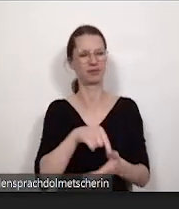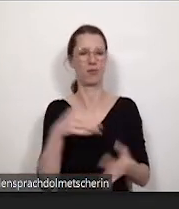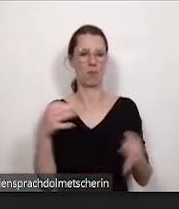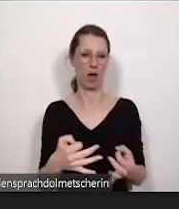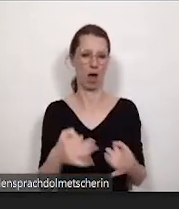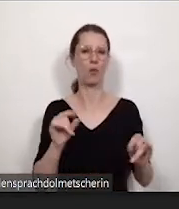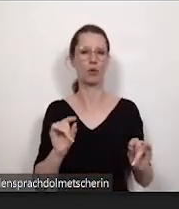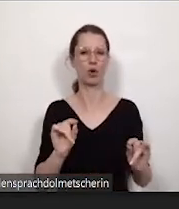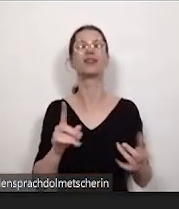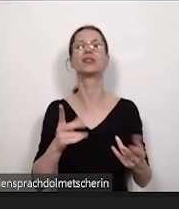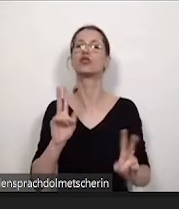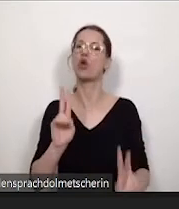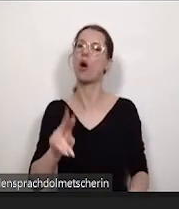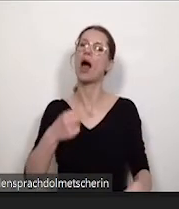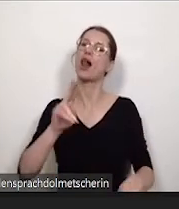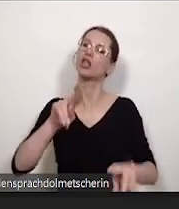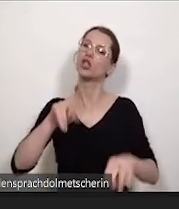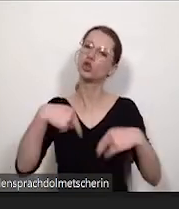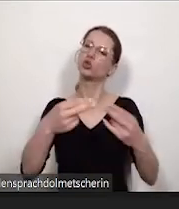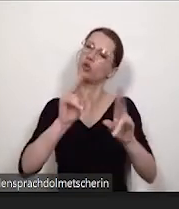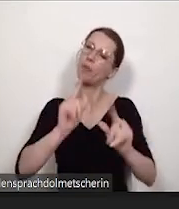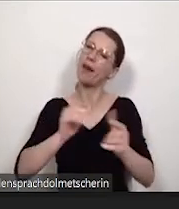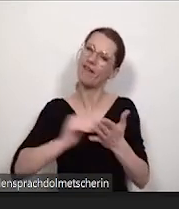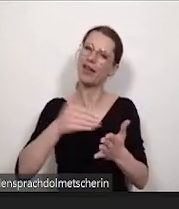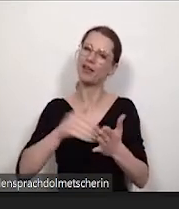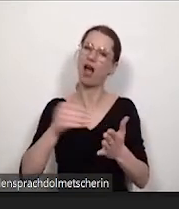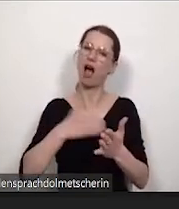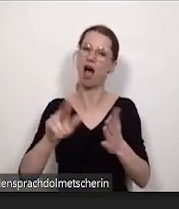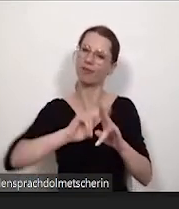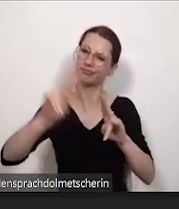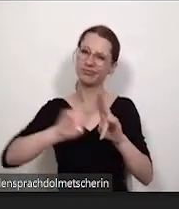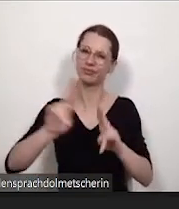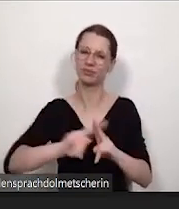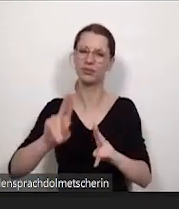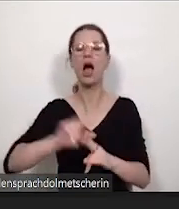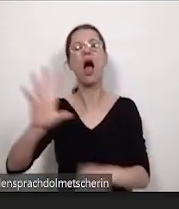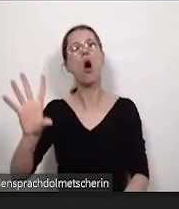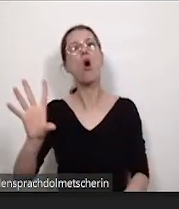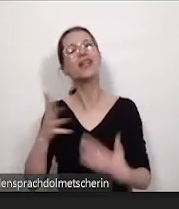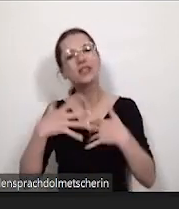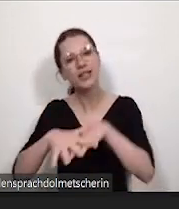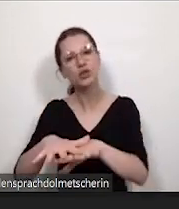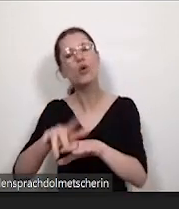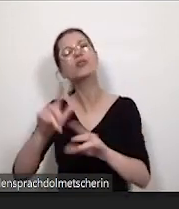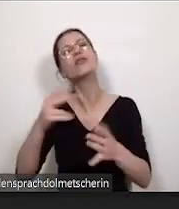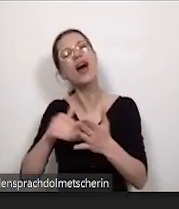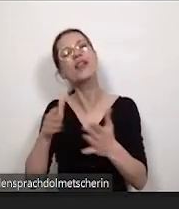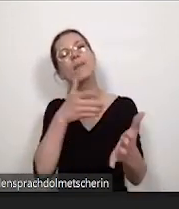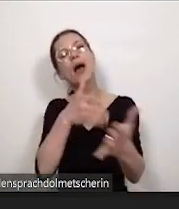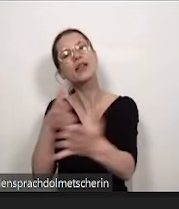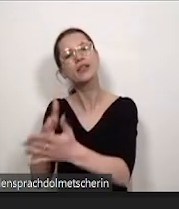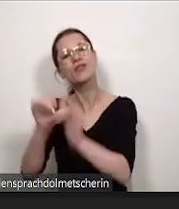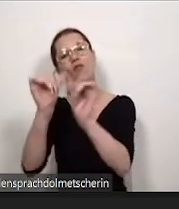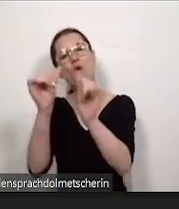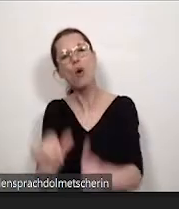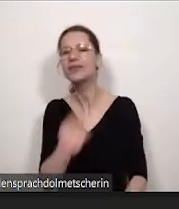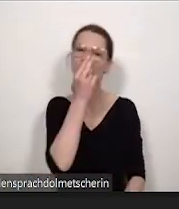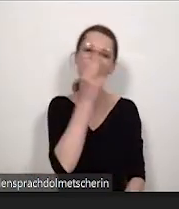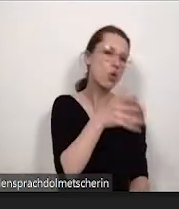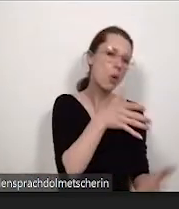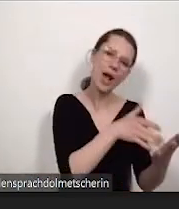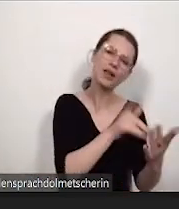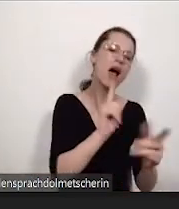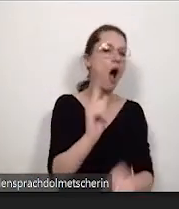Redesign zu gehen. Weiterhin wollen wir die Integration weiterer Beeinträchtigungsformen, also nicht nur der Sehbeeinträchtigung, sondern